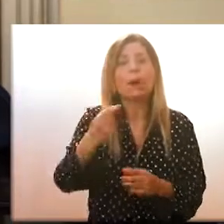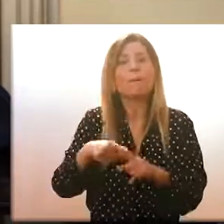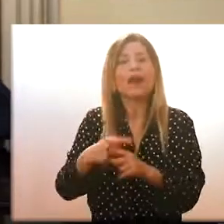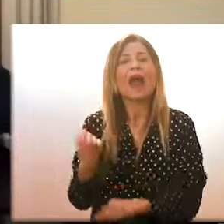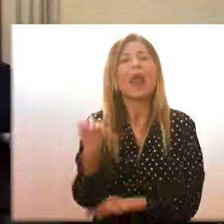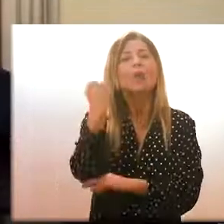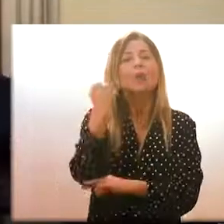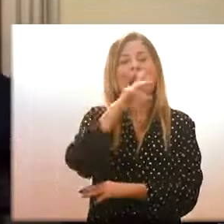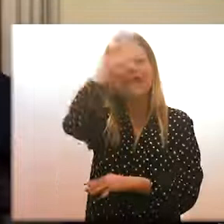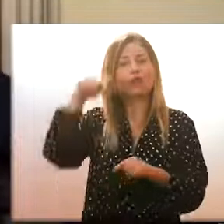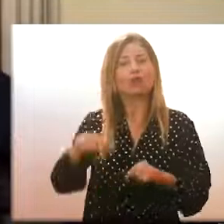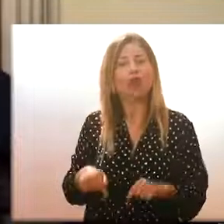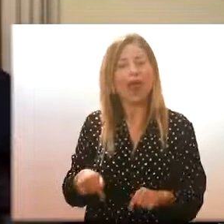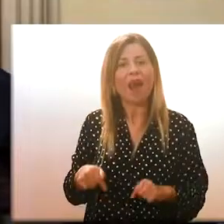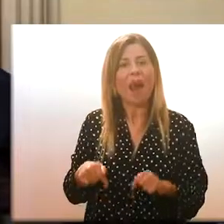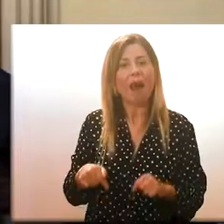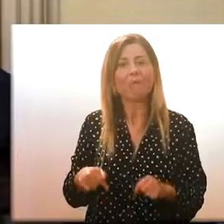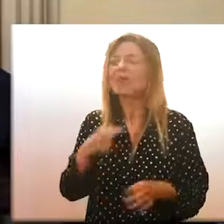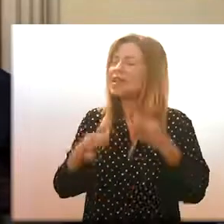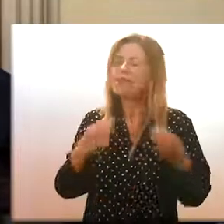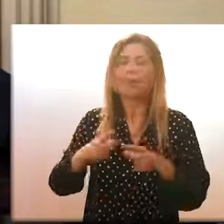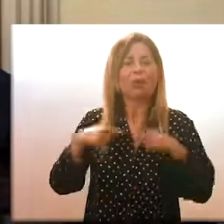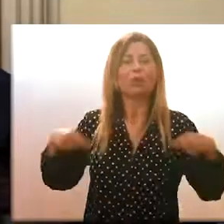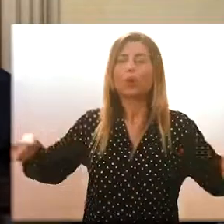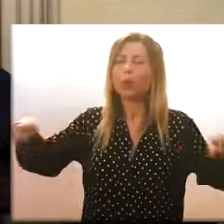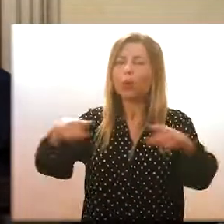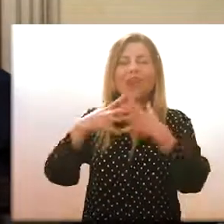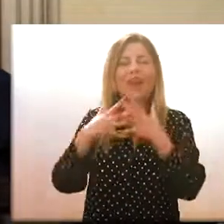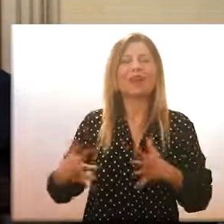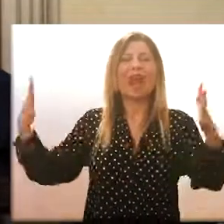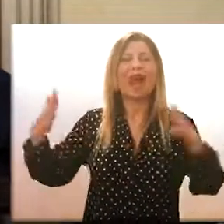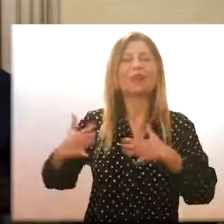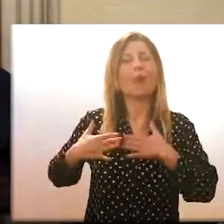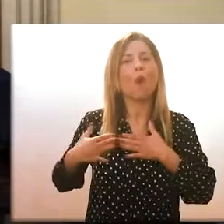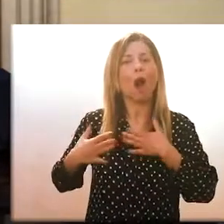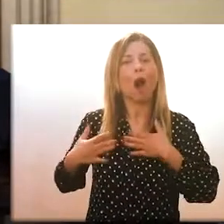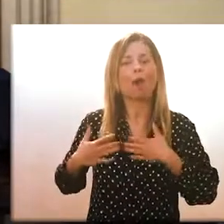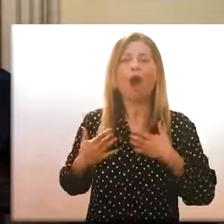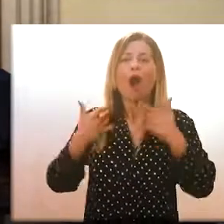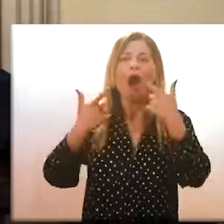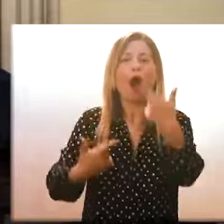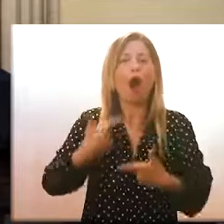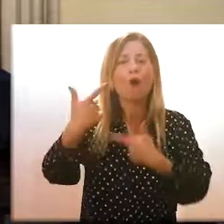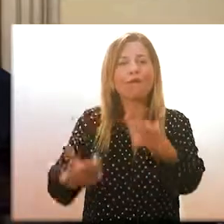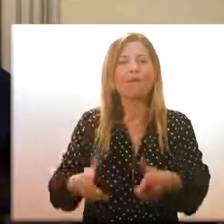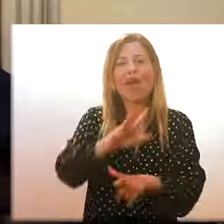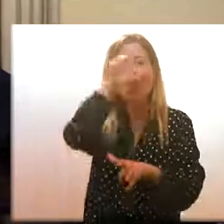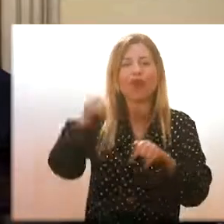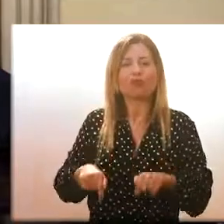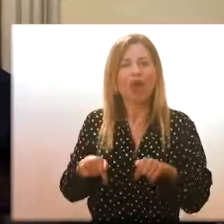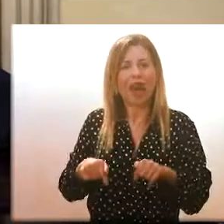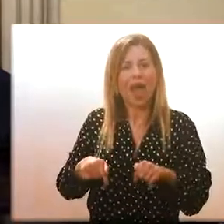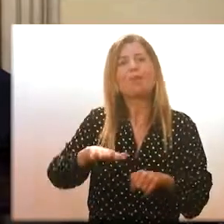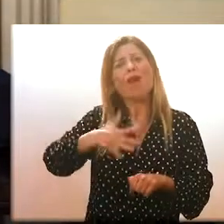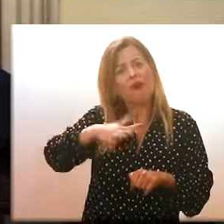mano. Questo dimostra ancora di più il grande senso di comunità che stiamo riscoprendo nella nostra città. Tra